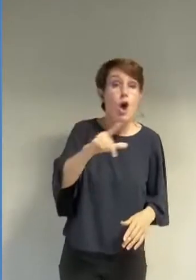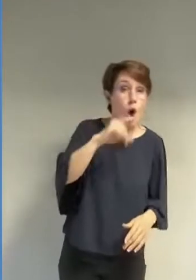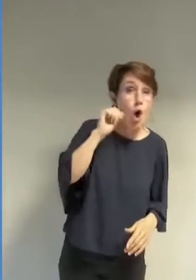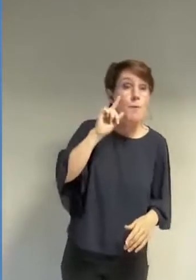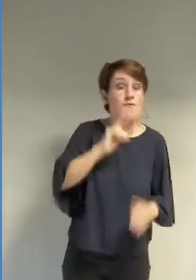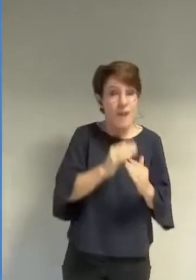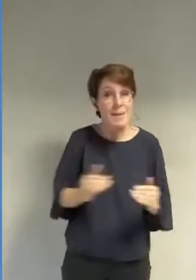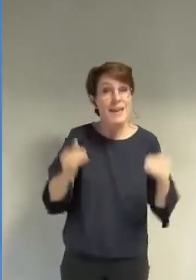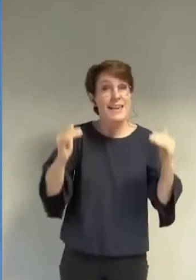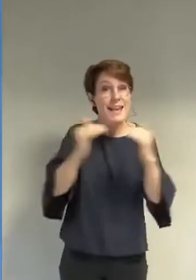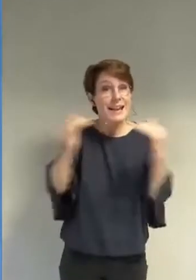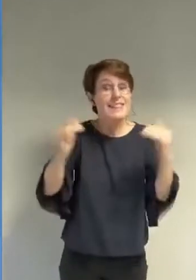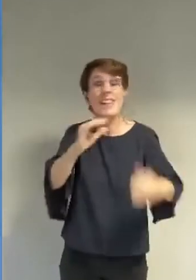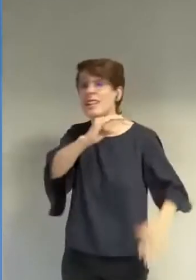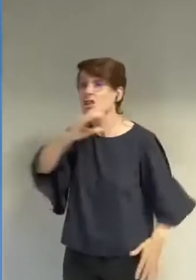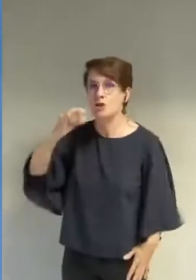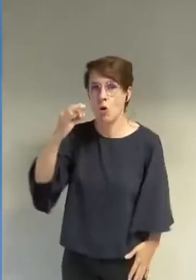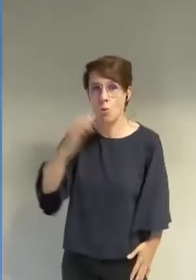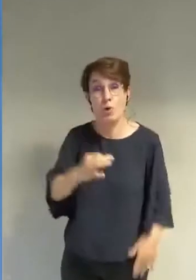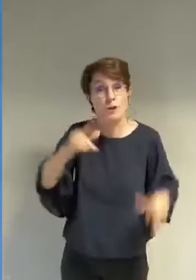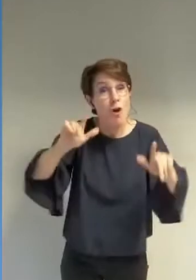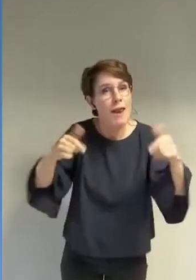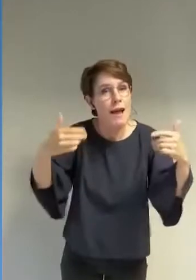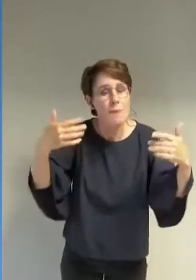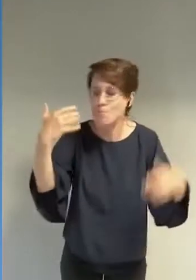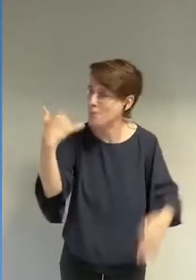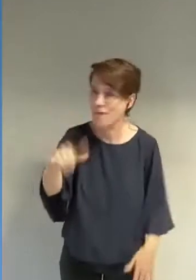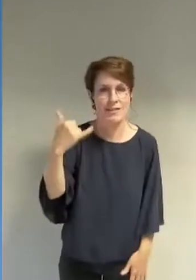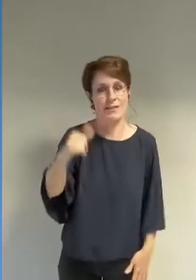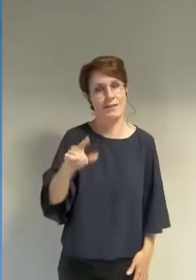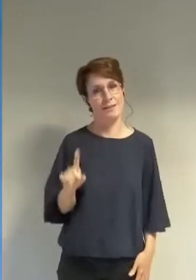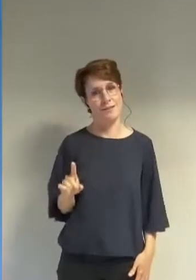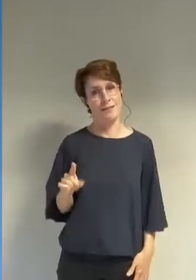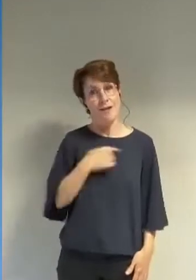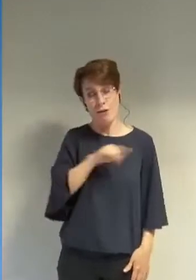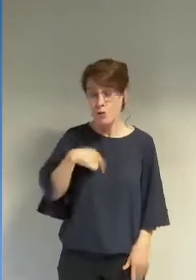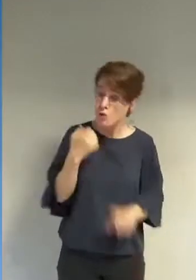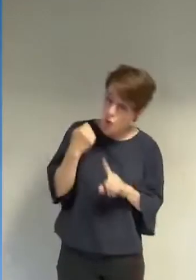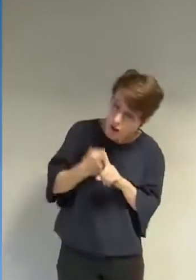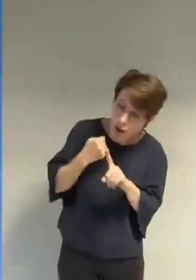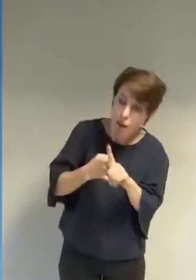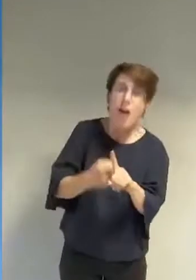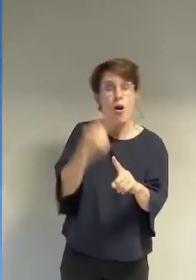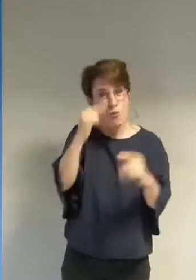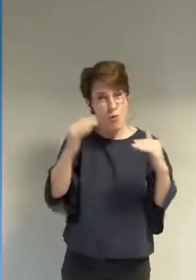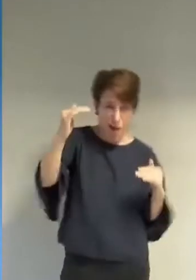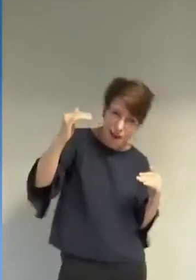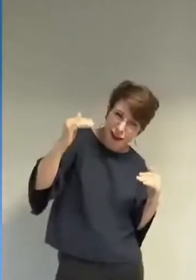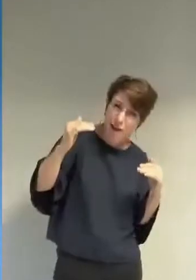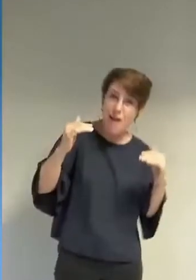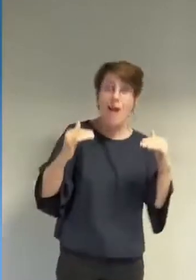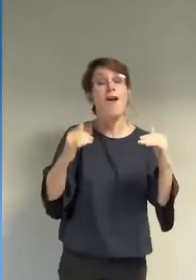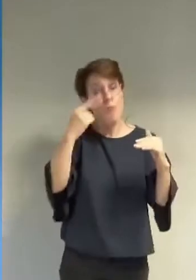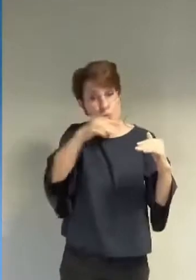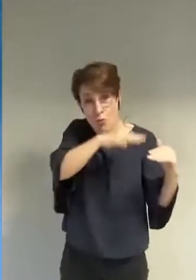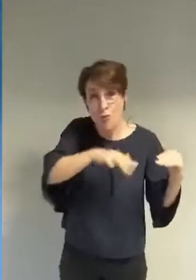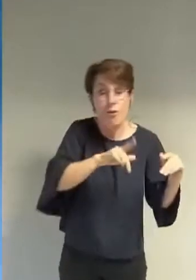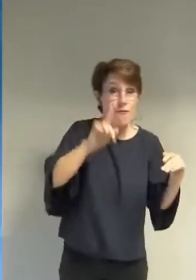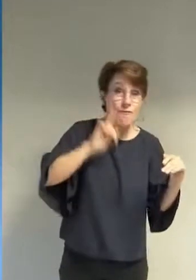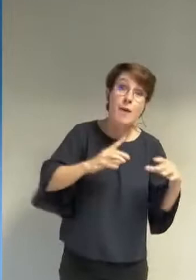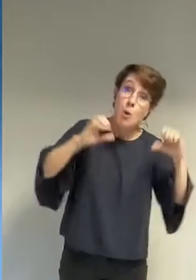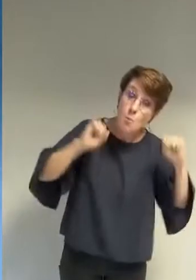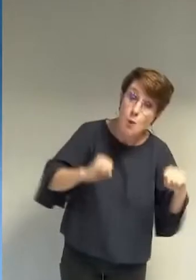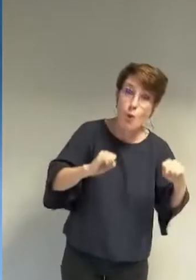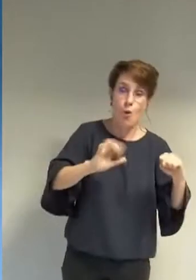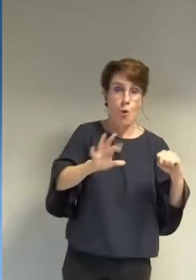acquise dans tous les domaines vous le savez nous travaillons jour après jour à plus d'égalité pour que les femmes puissent bénéficier